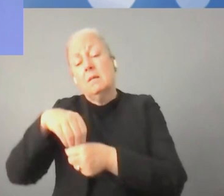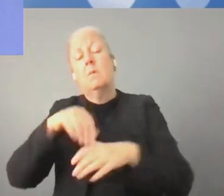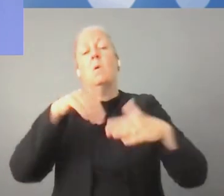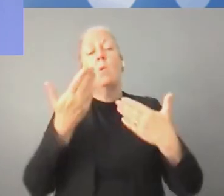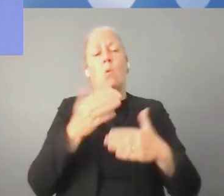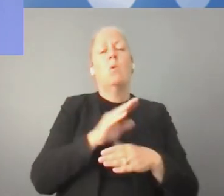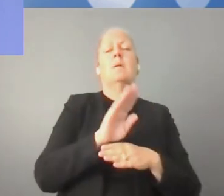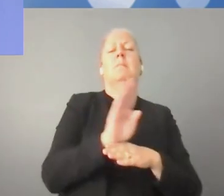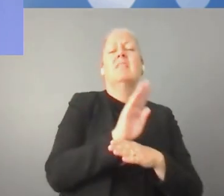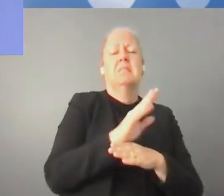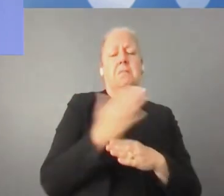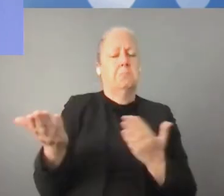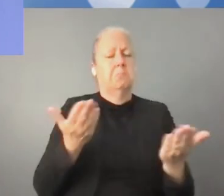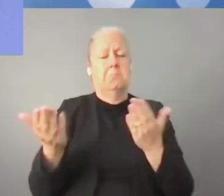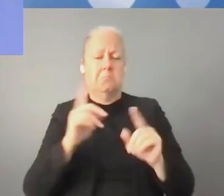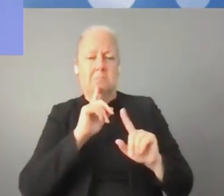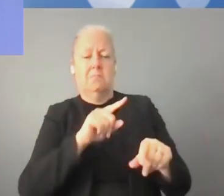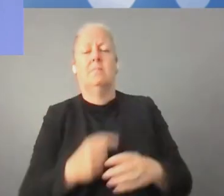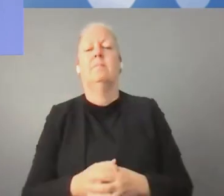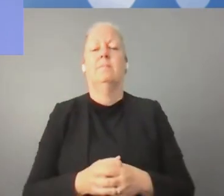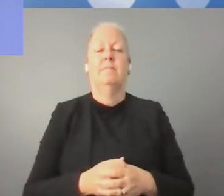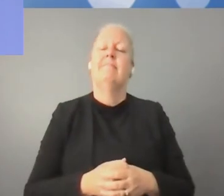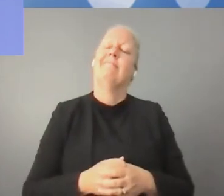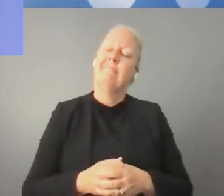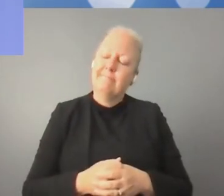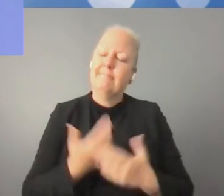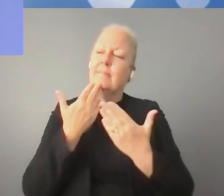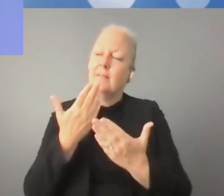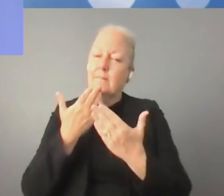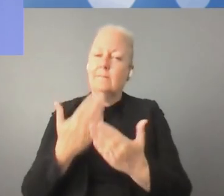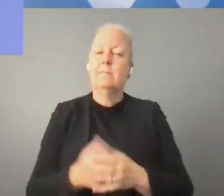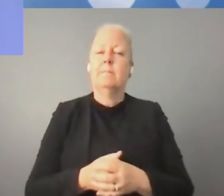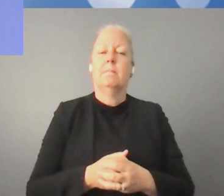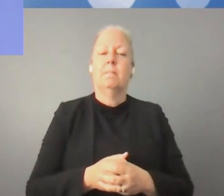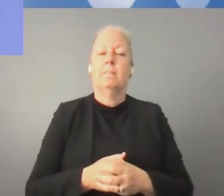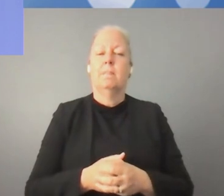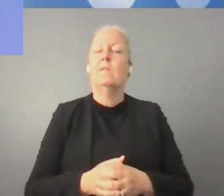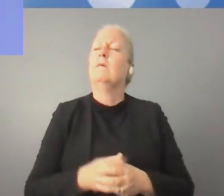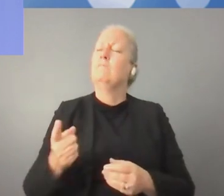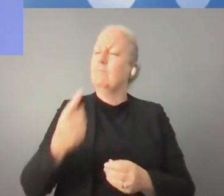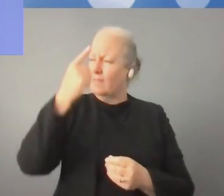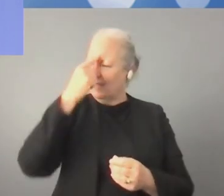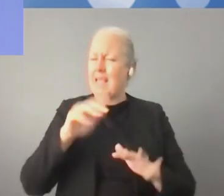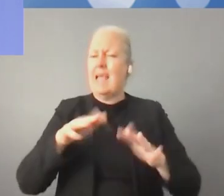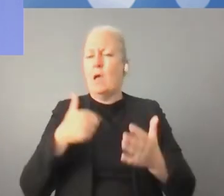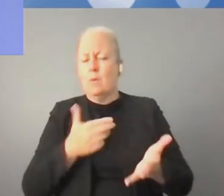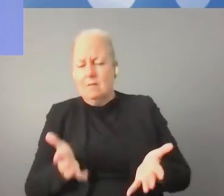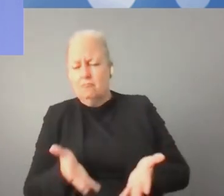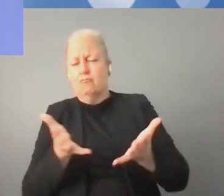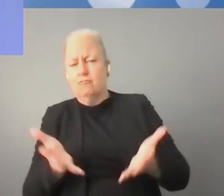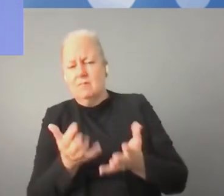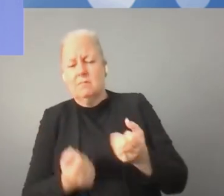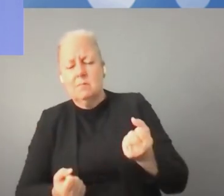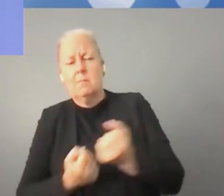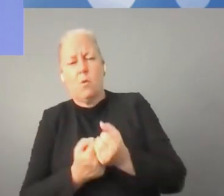فأرجو أن تعليقاً يتعلق بالاستثمار. سأل